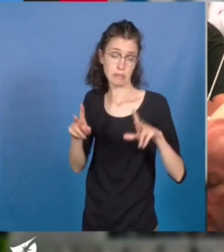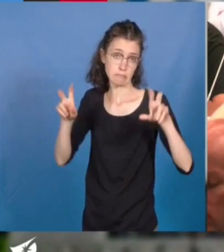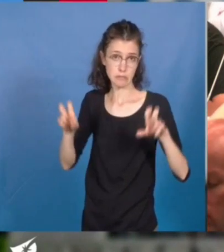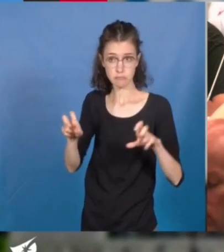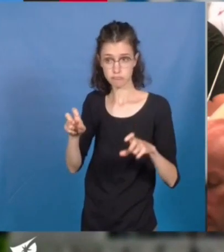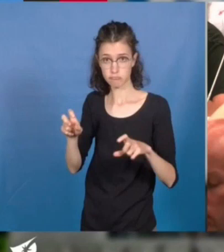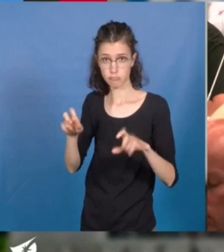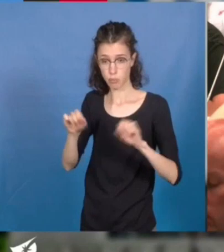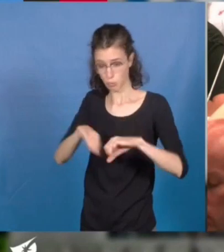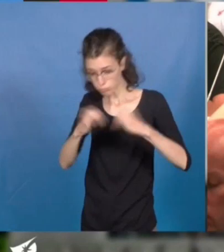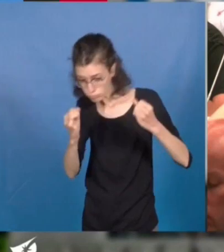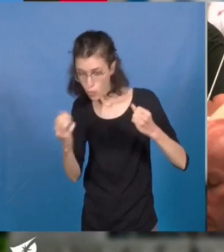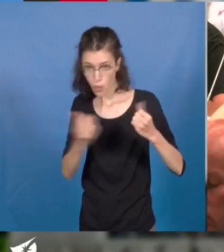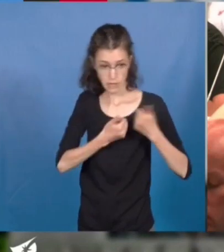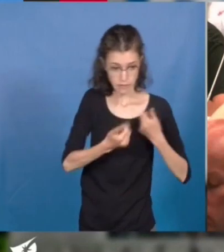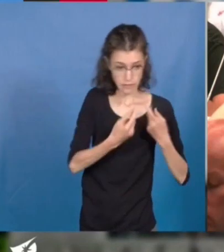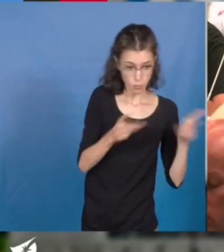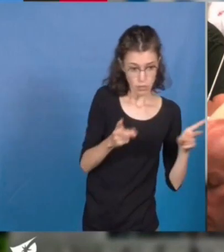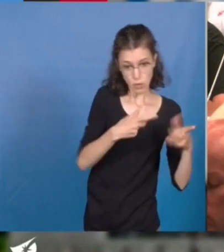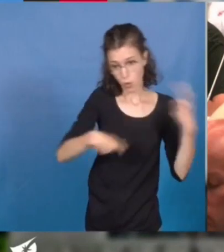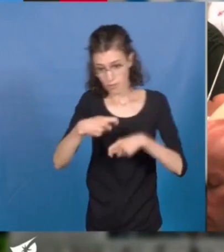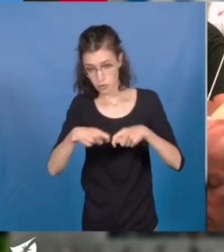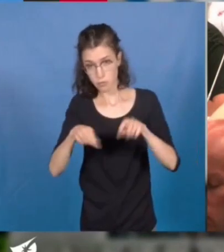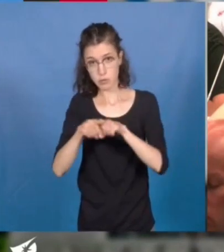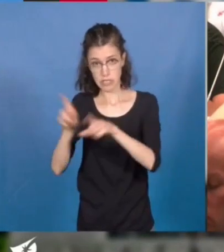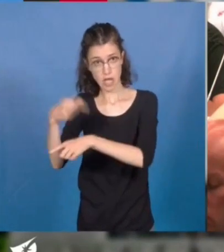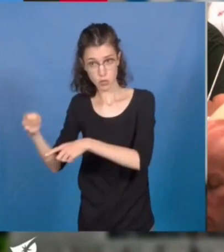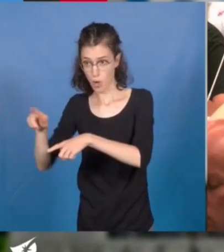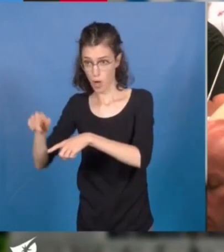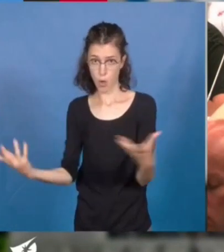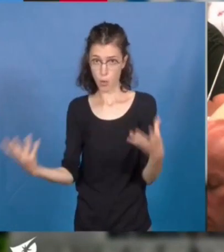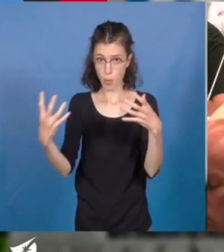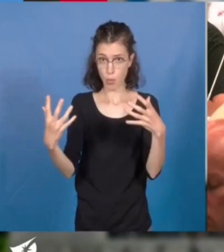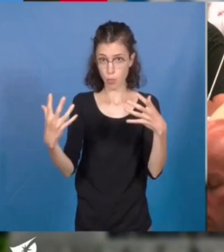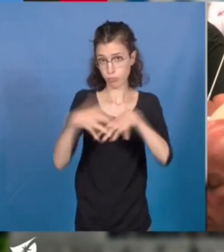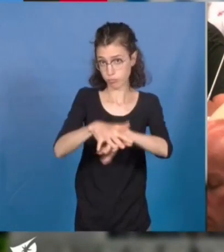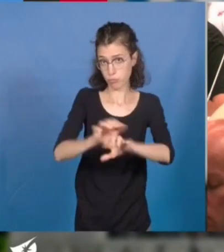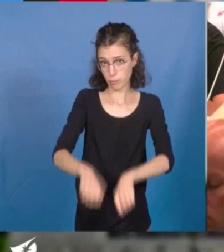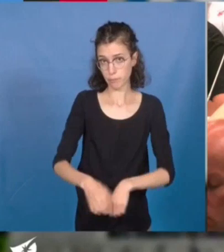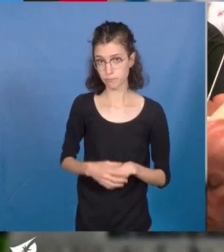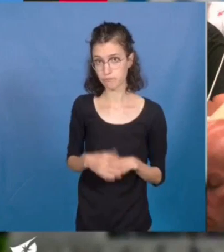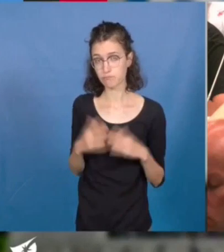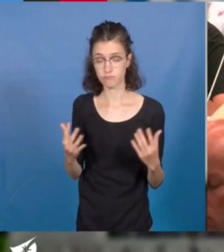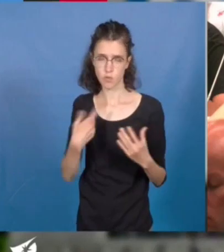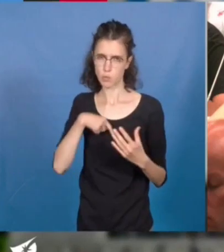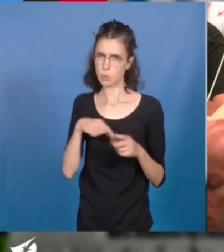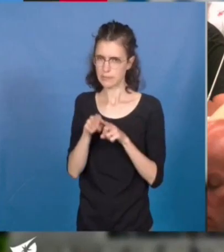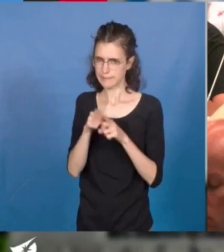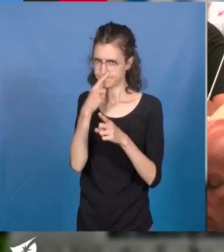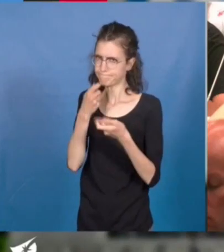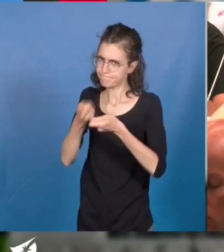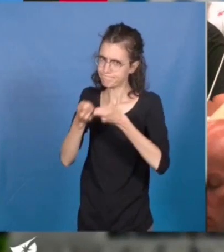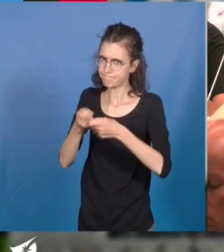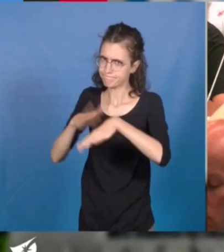publics ou commerciaux, tout en favorisant la nature en ville. Nous tenons par ailleurs à insister sur le fait